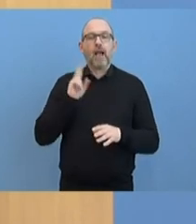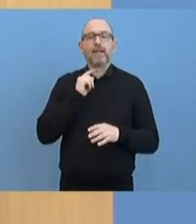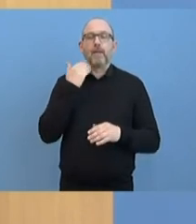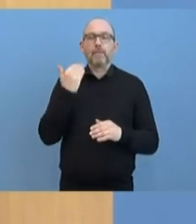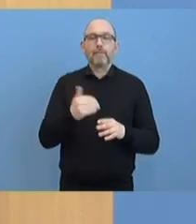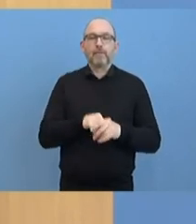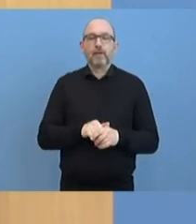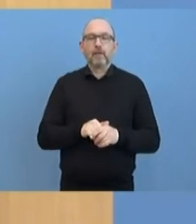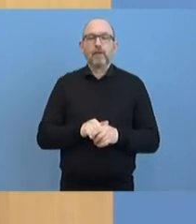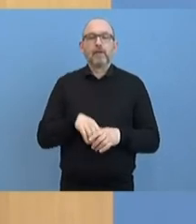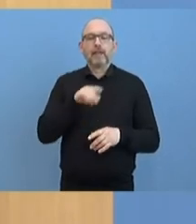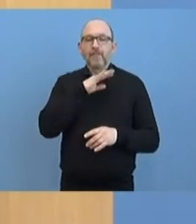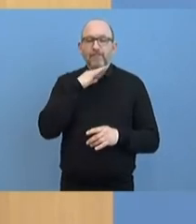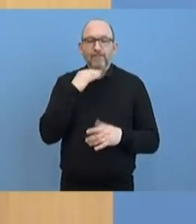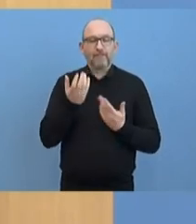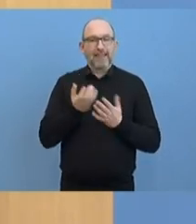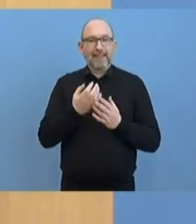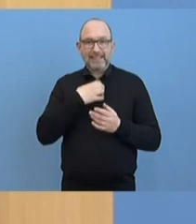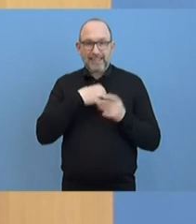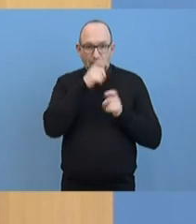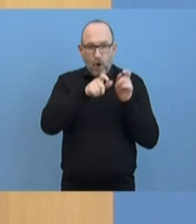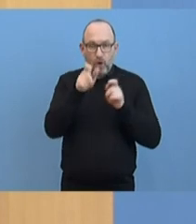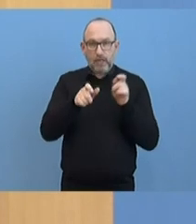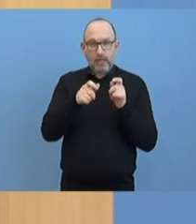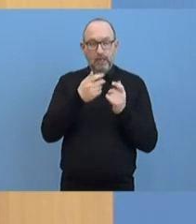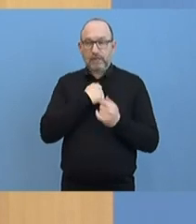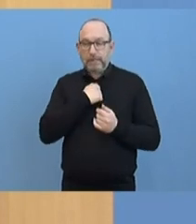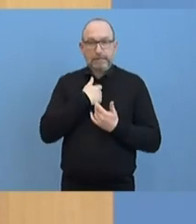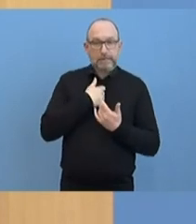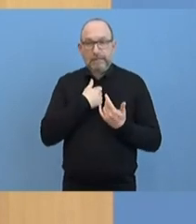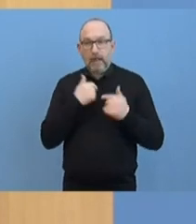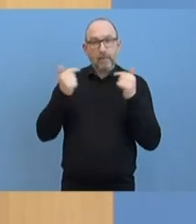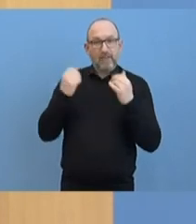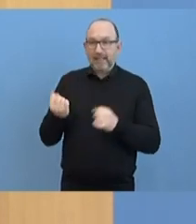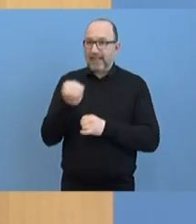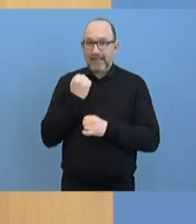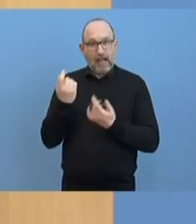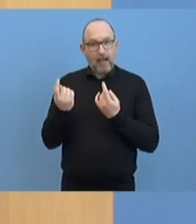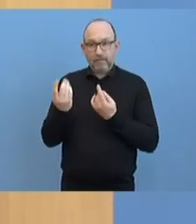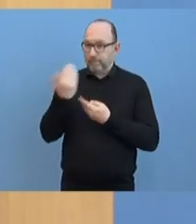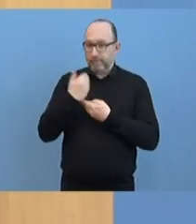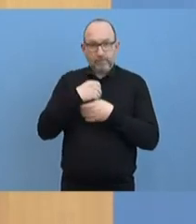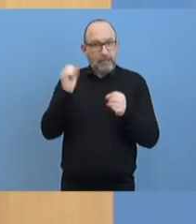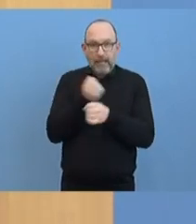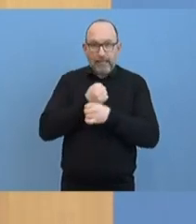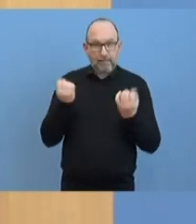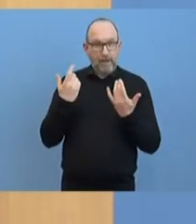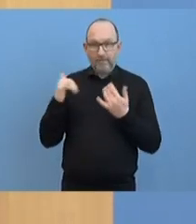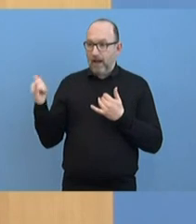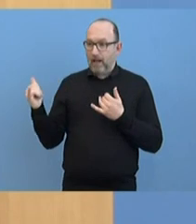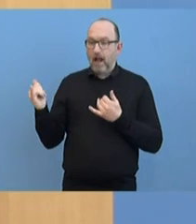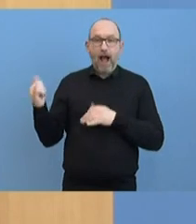fürchten gerade, dass Ihnen die Pflegekräfte abhanden kommen und nicht mehr einreisen können, auch Pflegeeinrichtungen. Gilt das